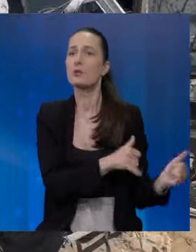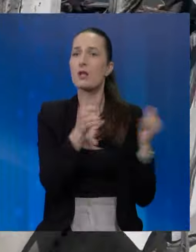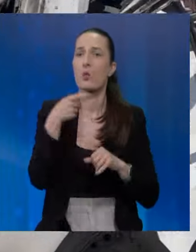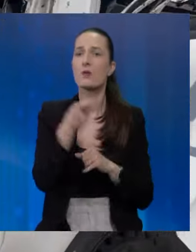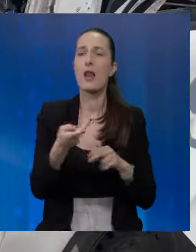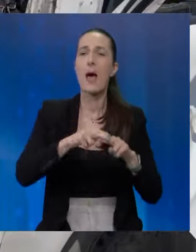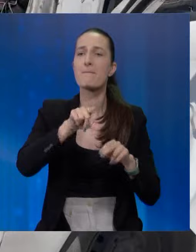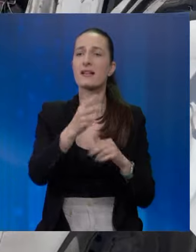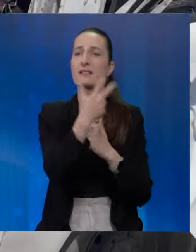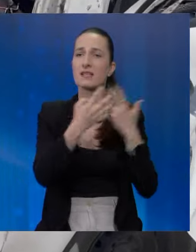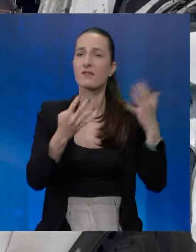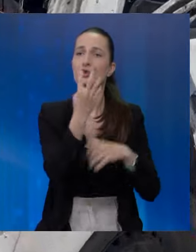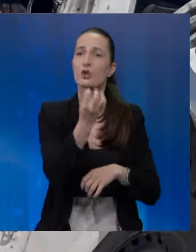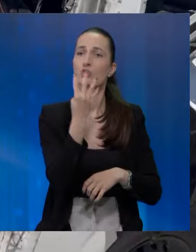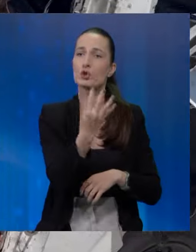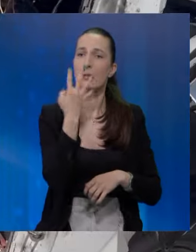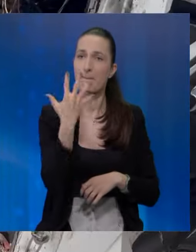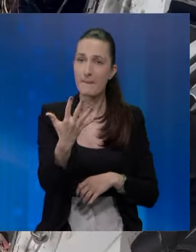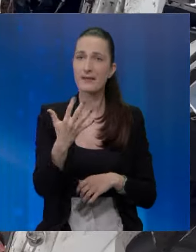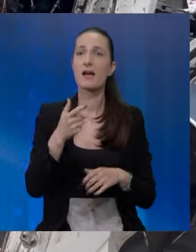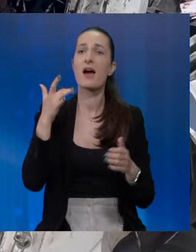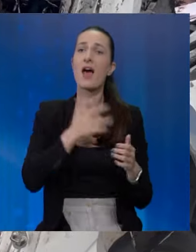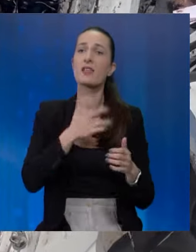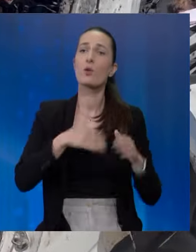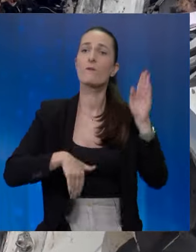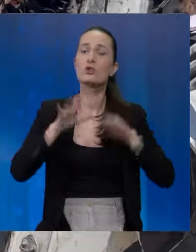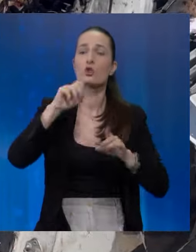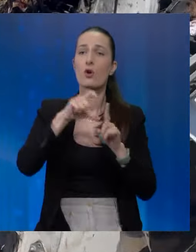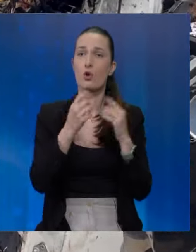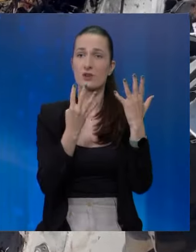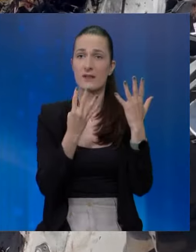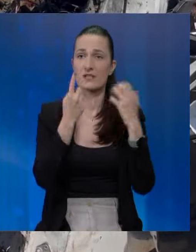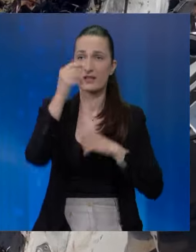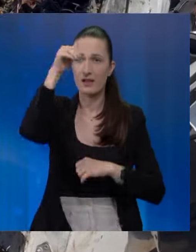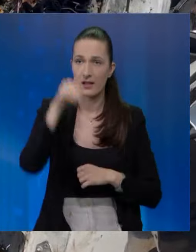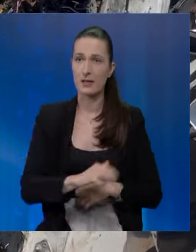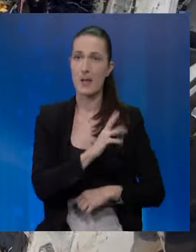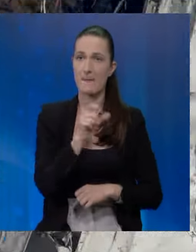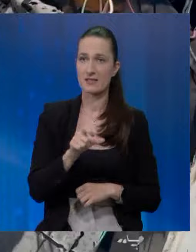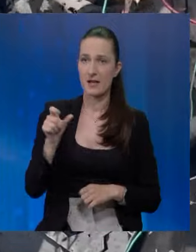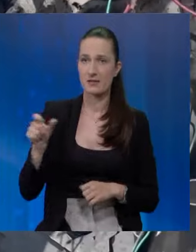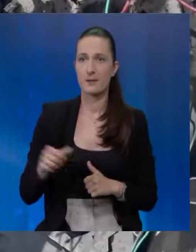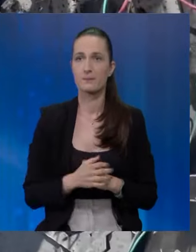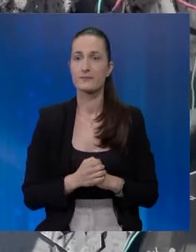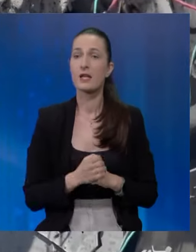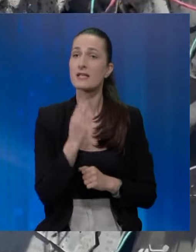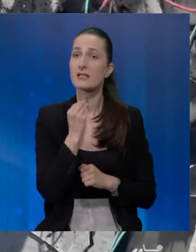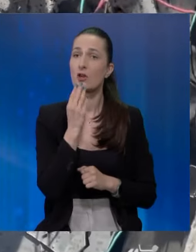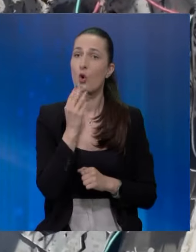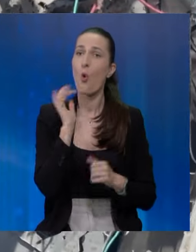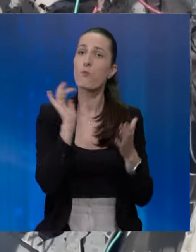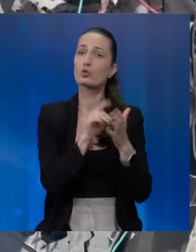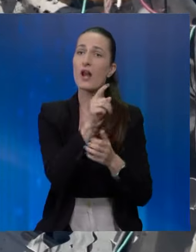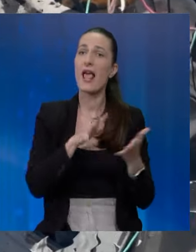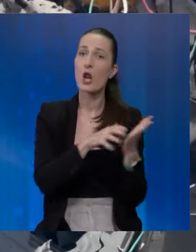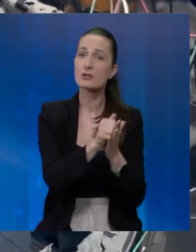sada ubijeno najmanje 39.445 ljudi, a ranjeno više od 91.000 palestinaca. Izrael je optužen